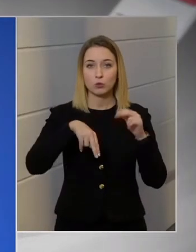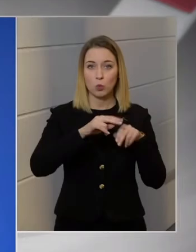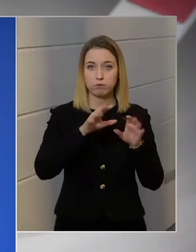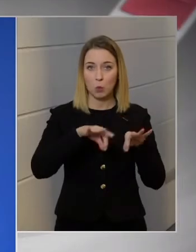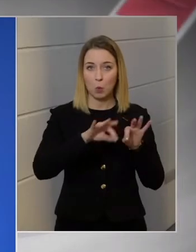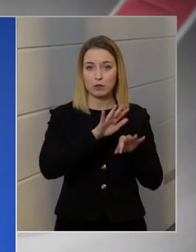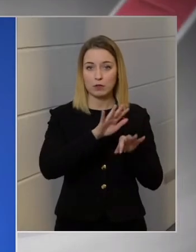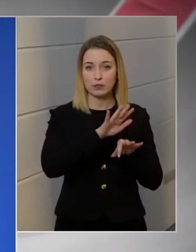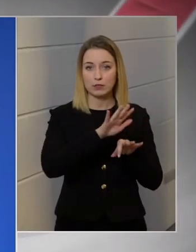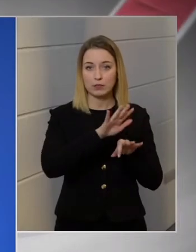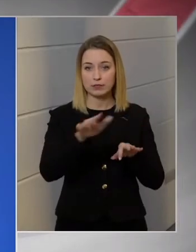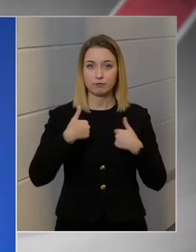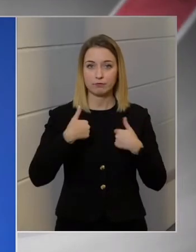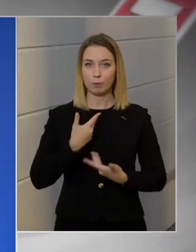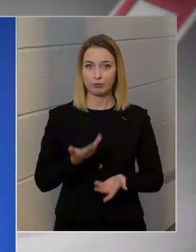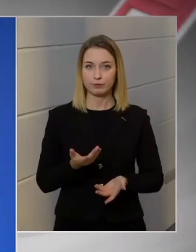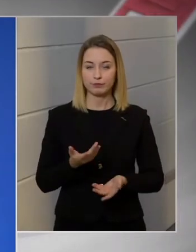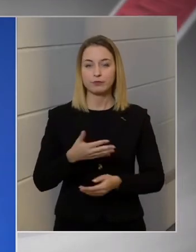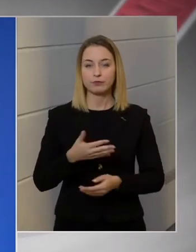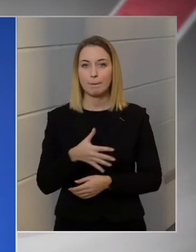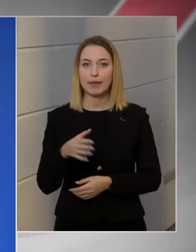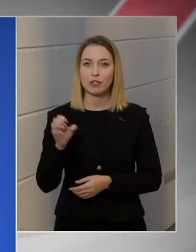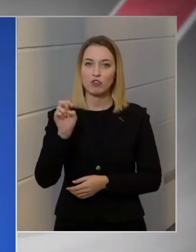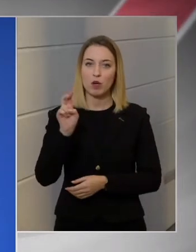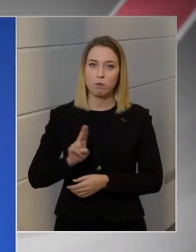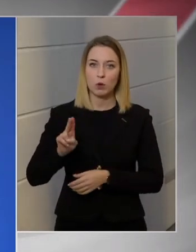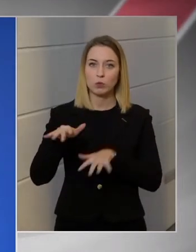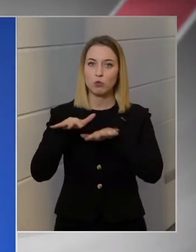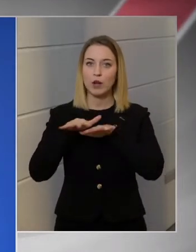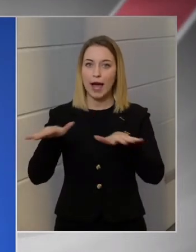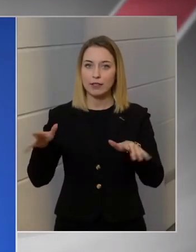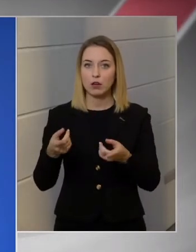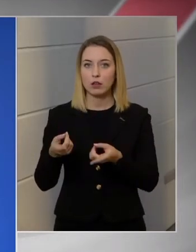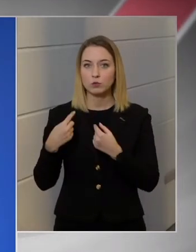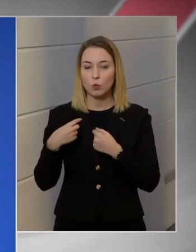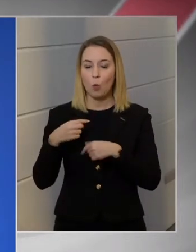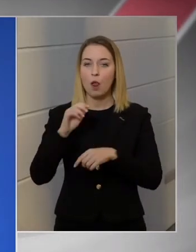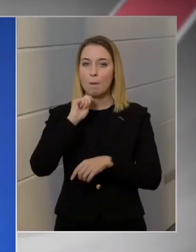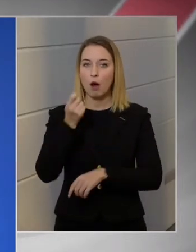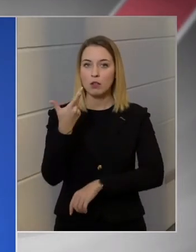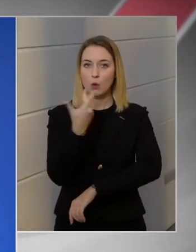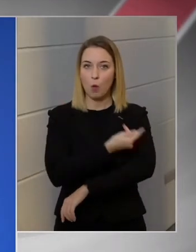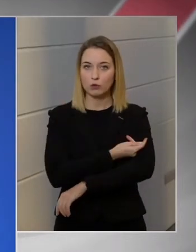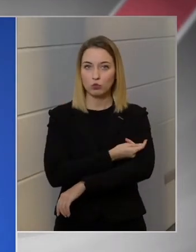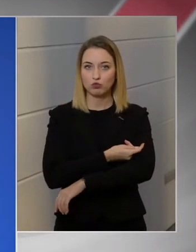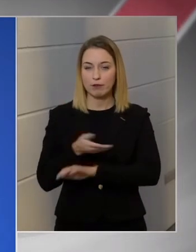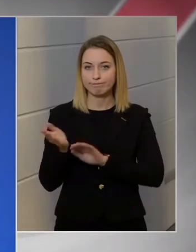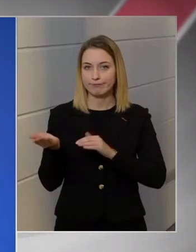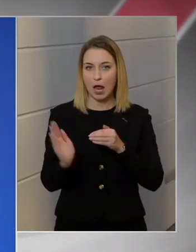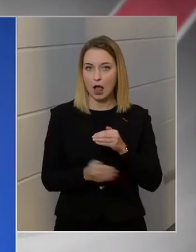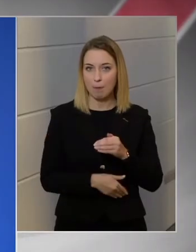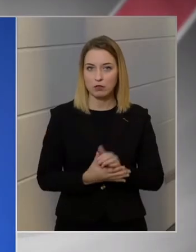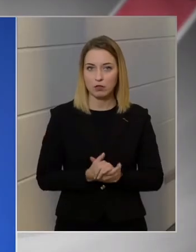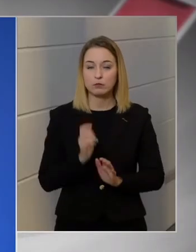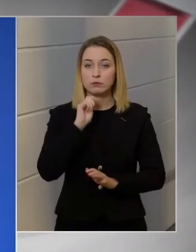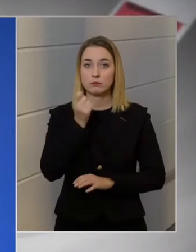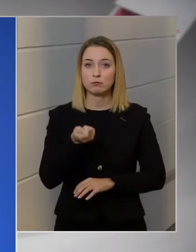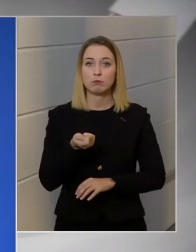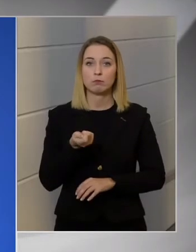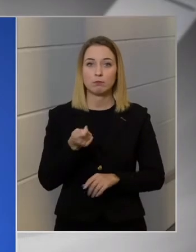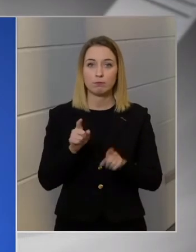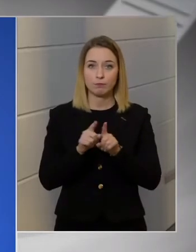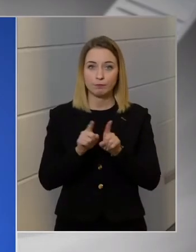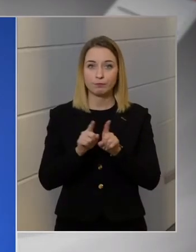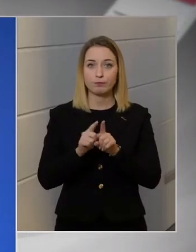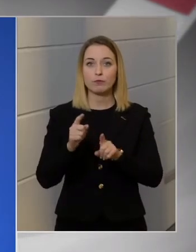De mégis az Európai Uniós átlagtól a magyar oltottság elmarad. Oltóanyag rendelkezésre áll, itt állt